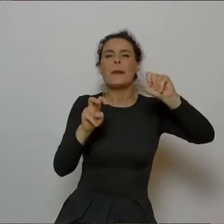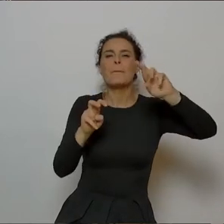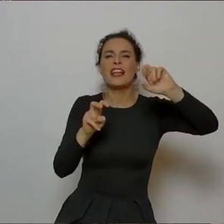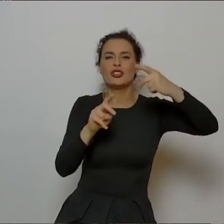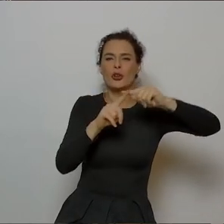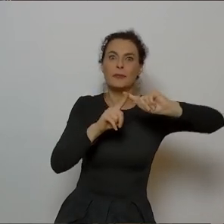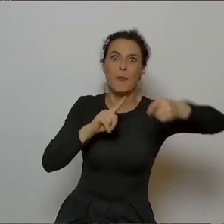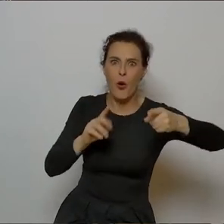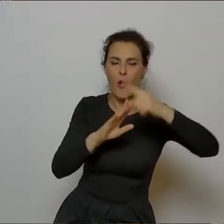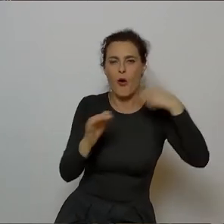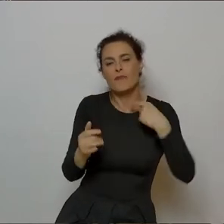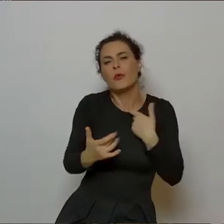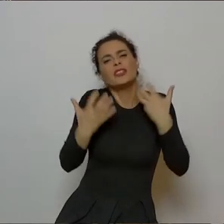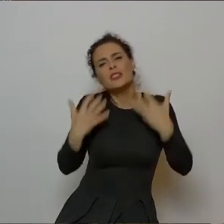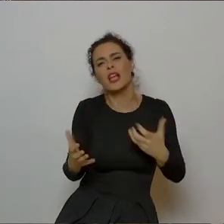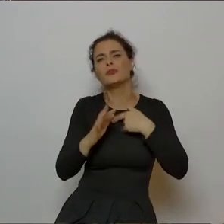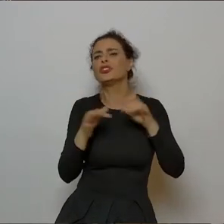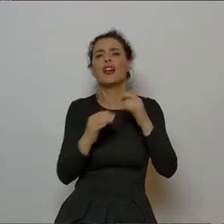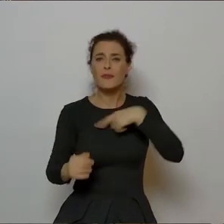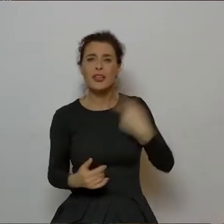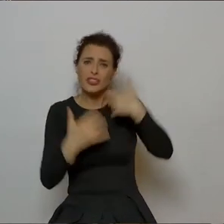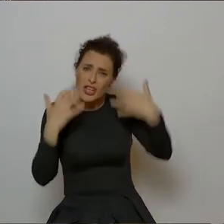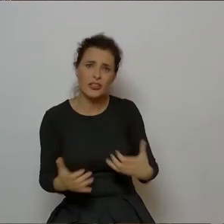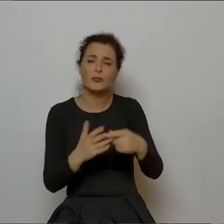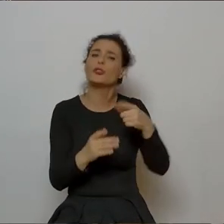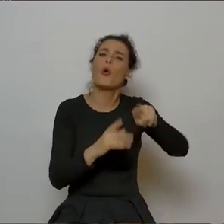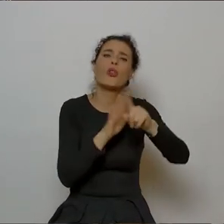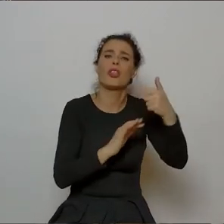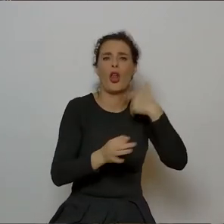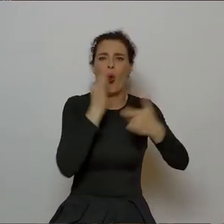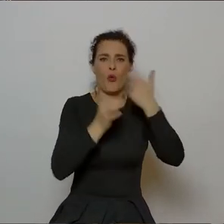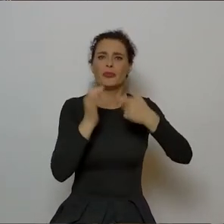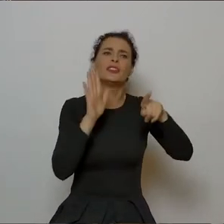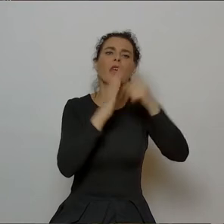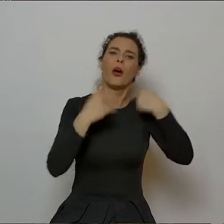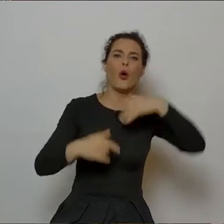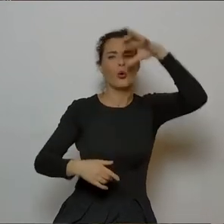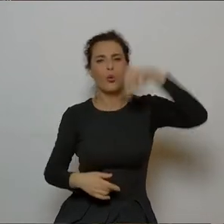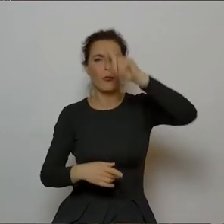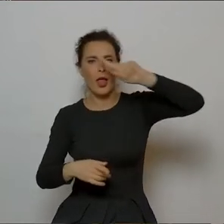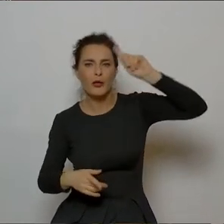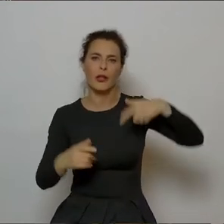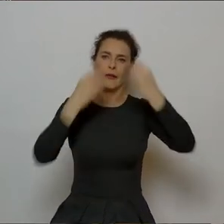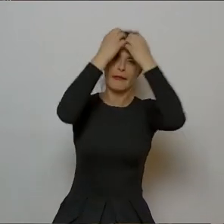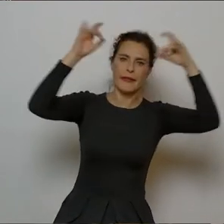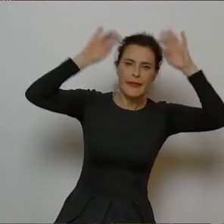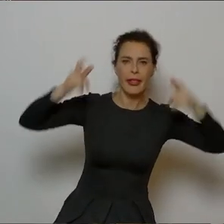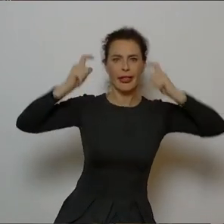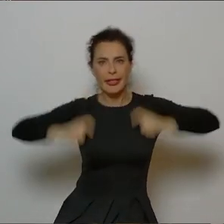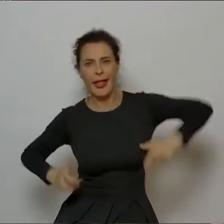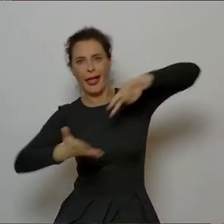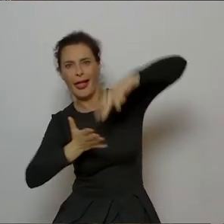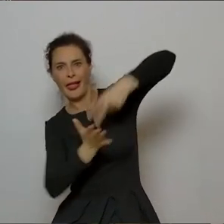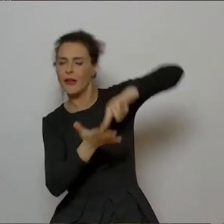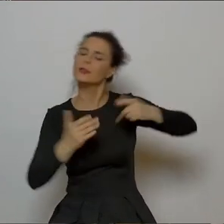rzekłabym. Bardzo nam zależało z Zawodzińskim, żeby właśnie nie robić Słowian w łapciach i wianku